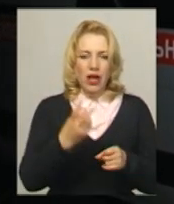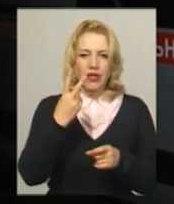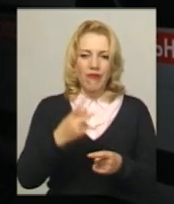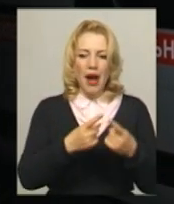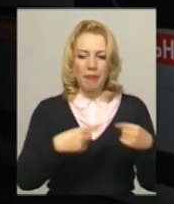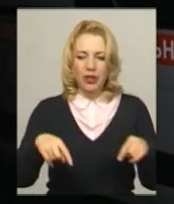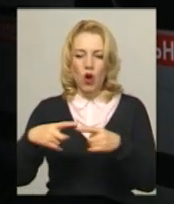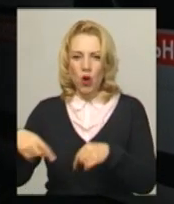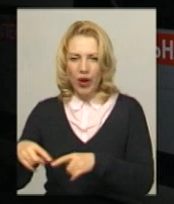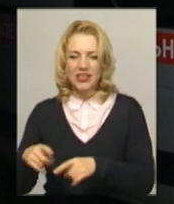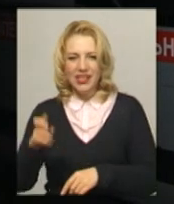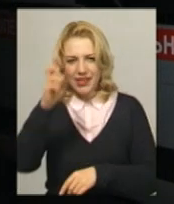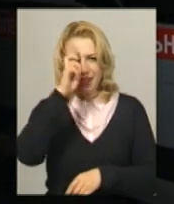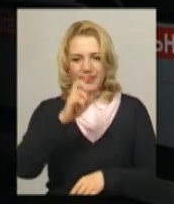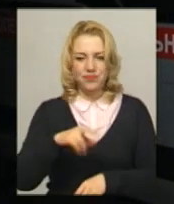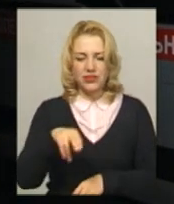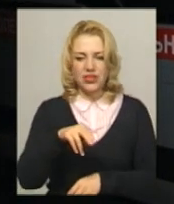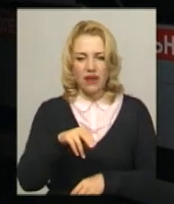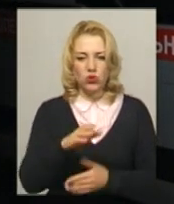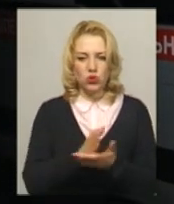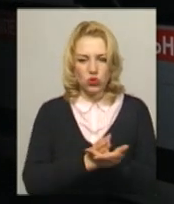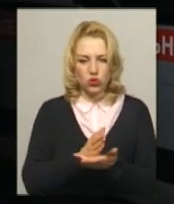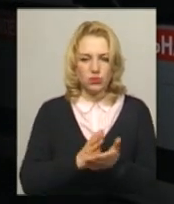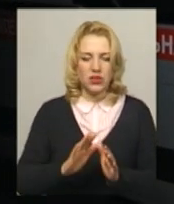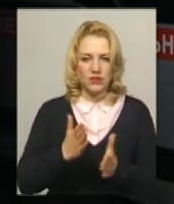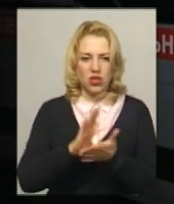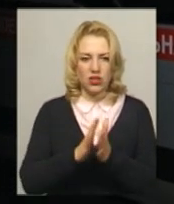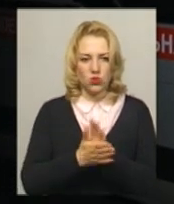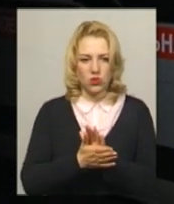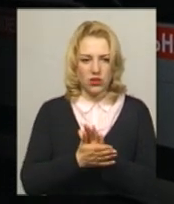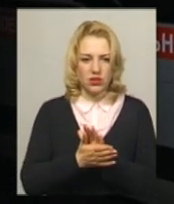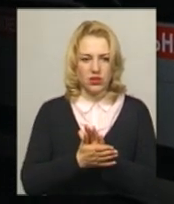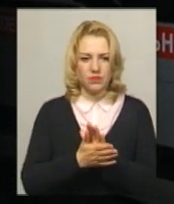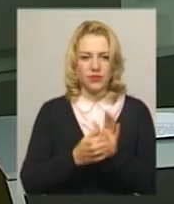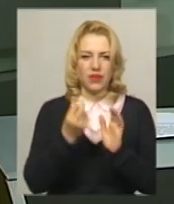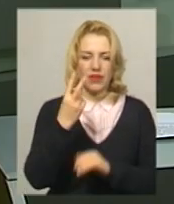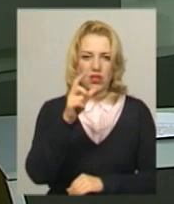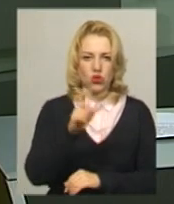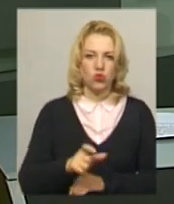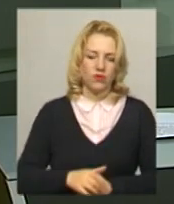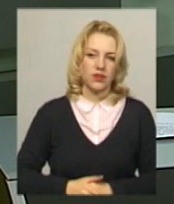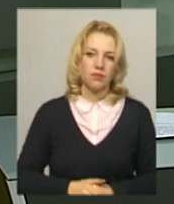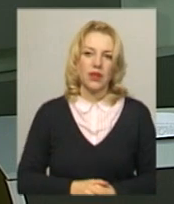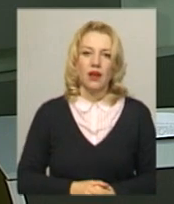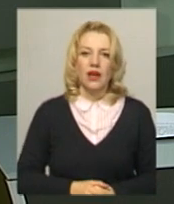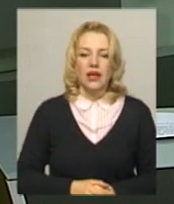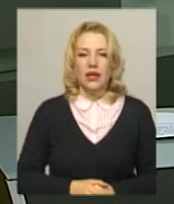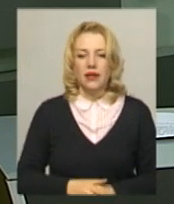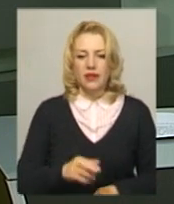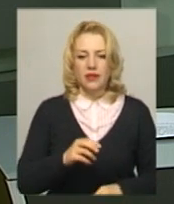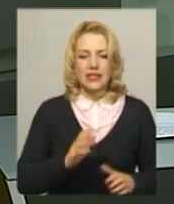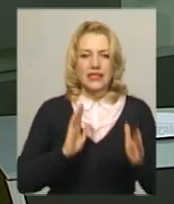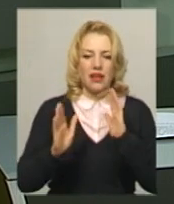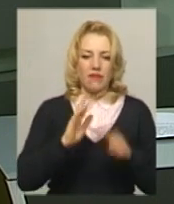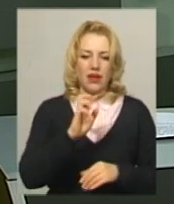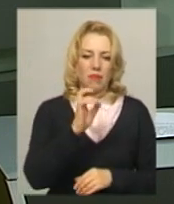Держслужби з надзвичайних ситуацій та особовий склад в кількості 12 чоловік. Сквер імені Степана Бандери